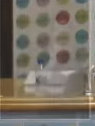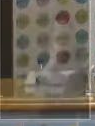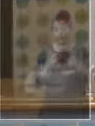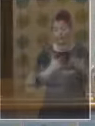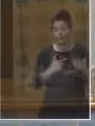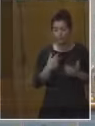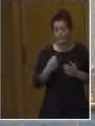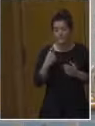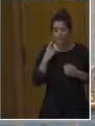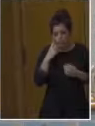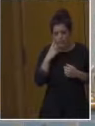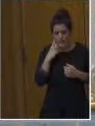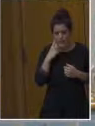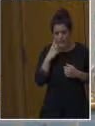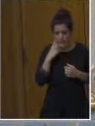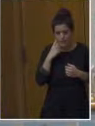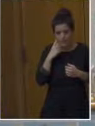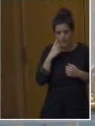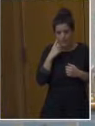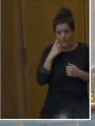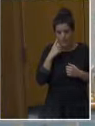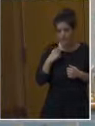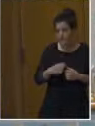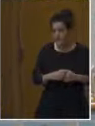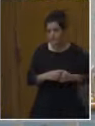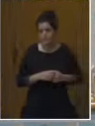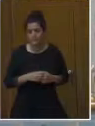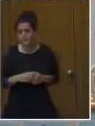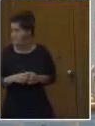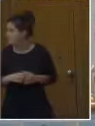στη σχεδίαση μαθηματικών βιλίων. Κύριε Γιανακούρη, έχετε το λόγο. Ευχαριστώ πολύ.